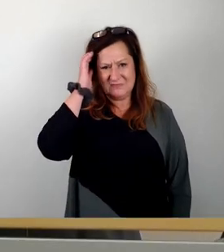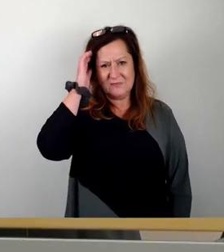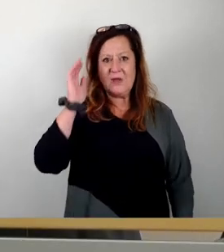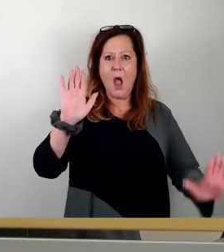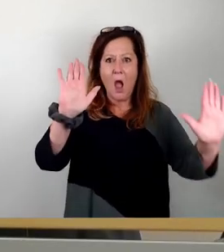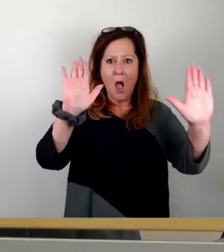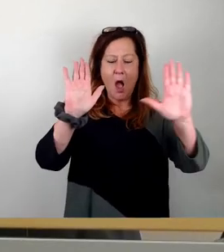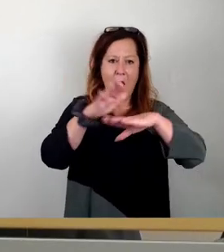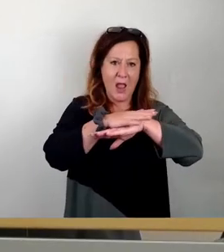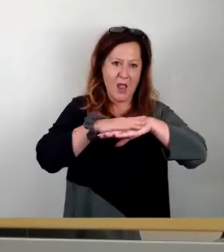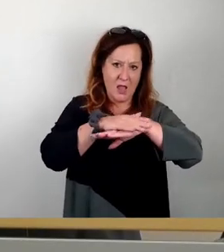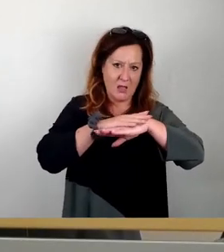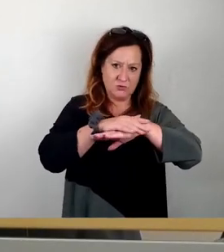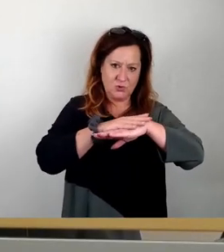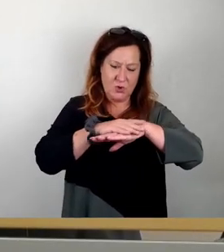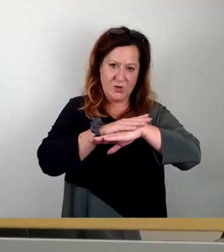Entschuldigung.